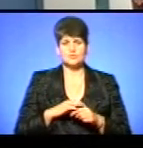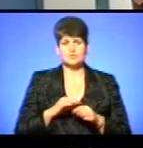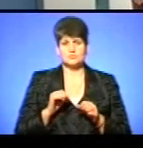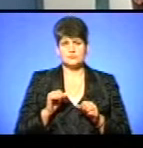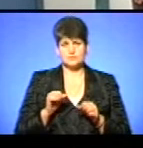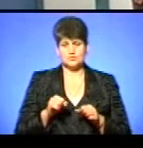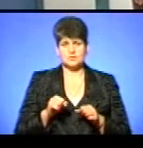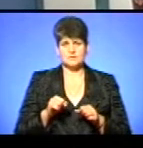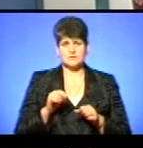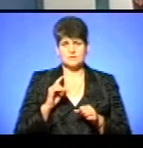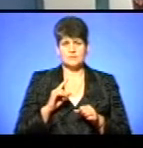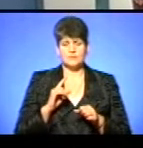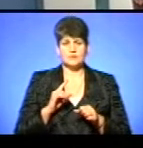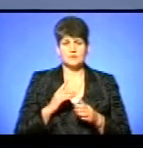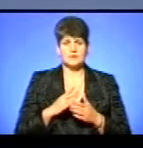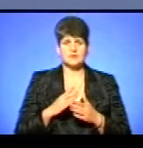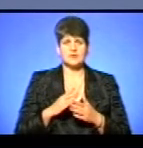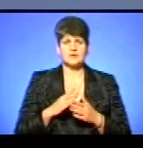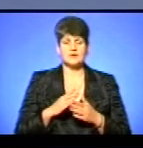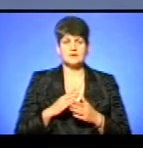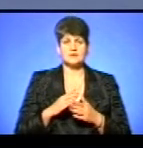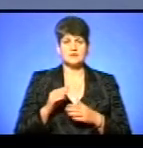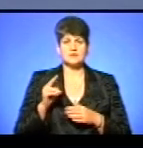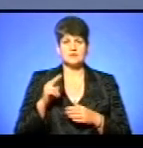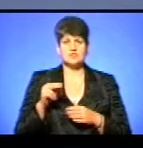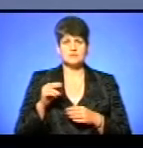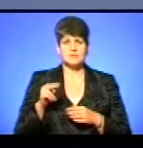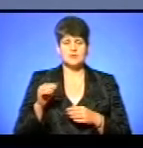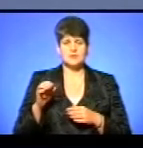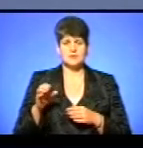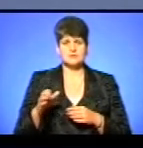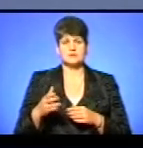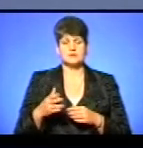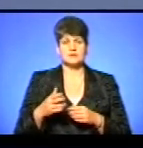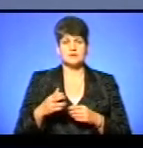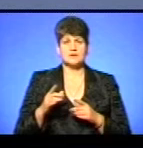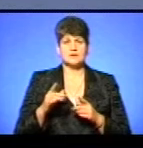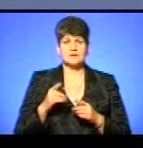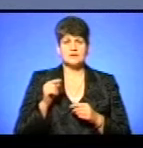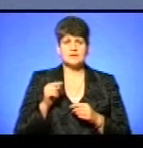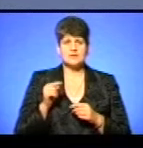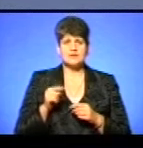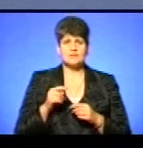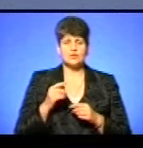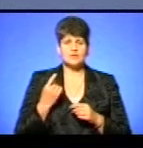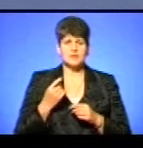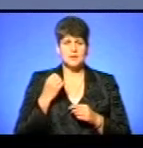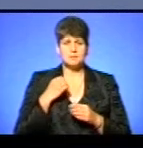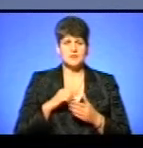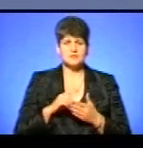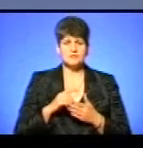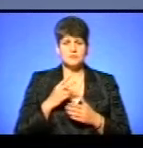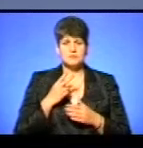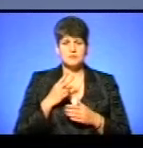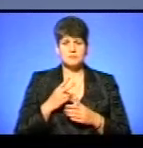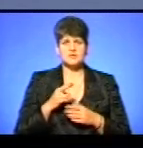пан Ігор, сказати йому, що є такий рейс пенсіонний, який везе на базар, і там одні пенсіонери. Якби ви бачили,